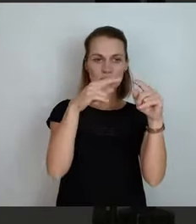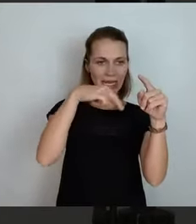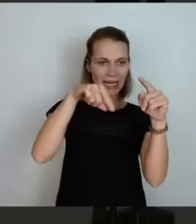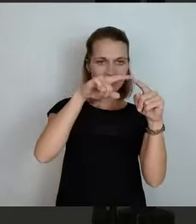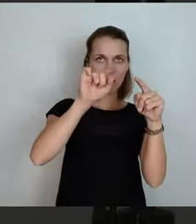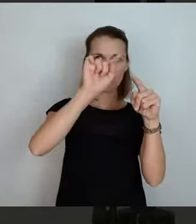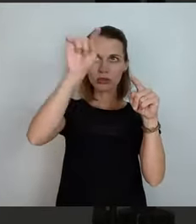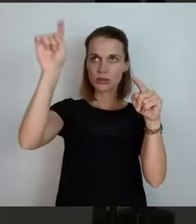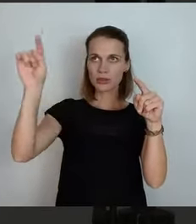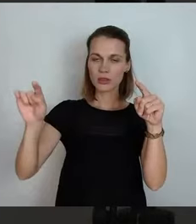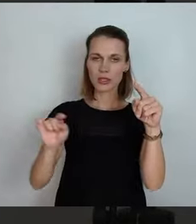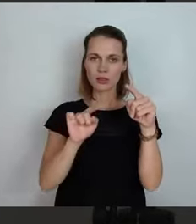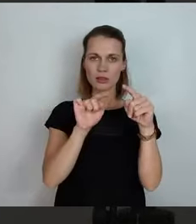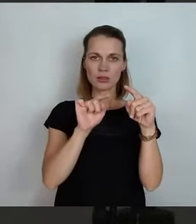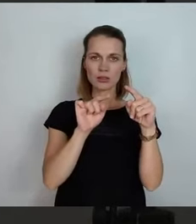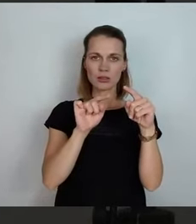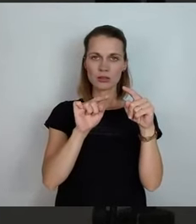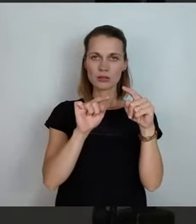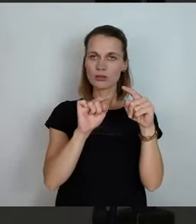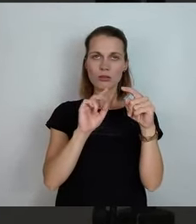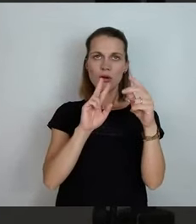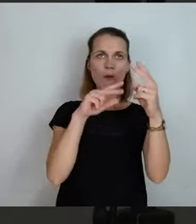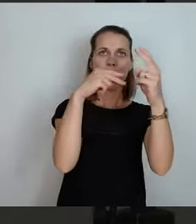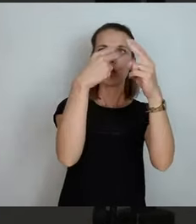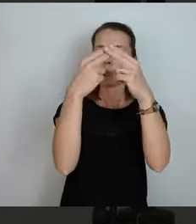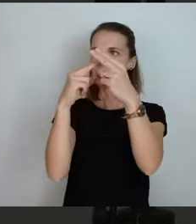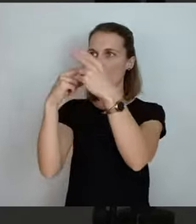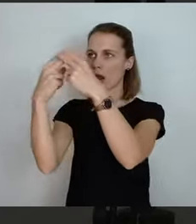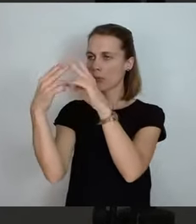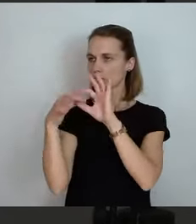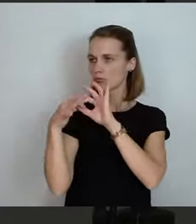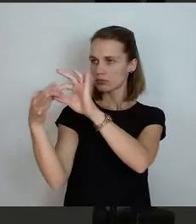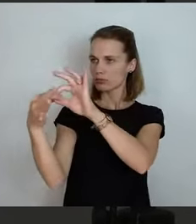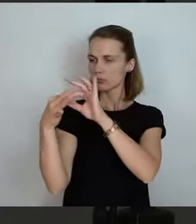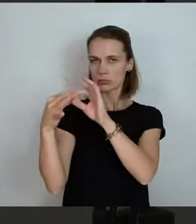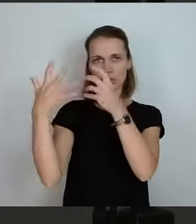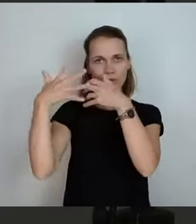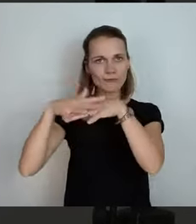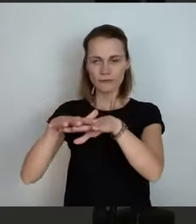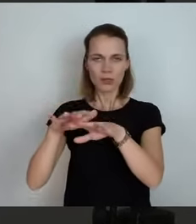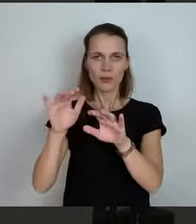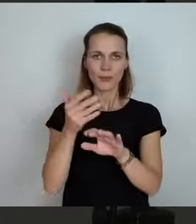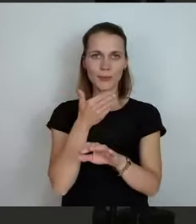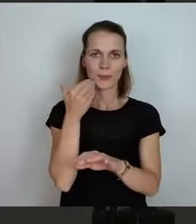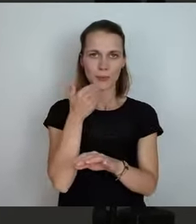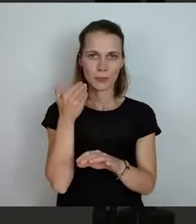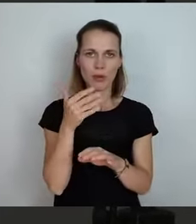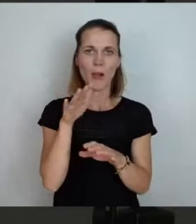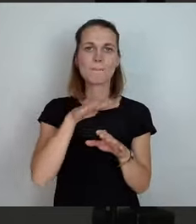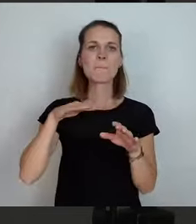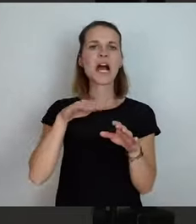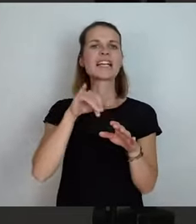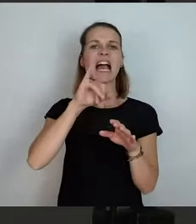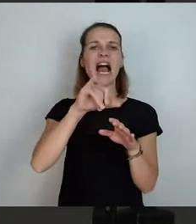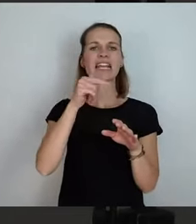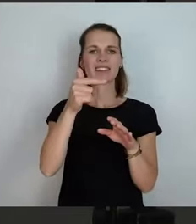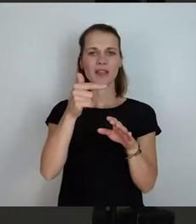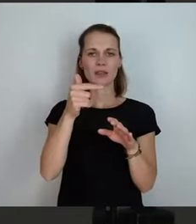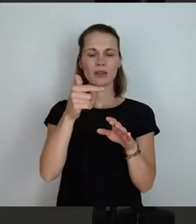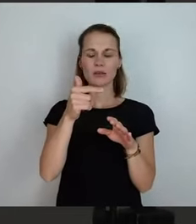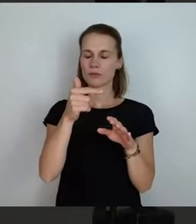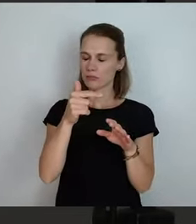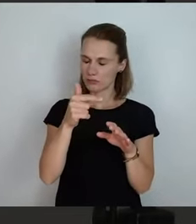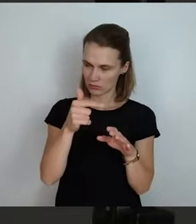sag ich mal, aufeinander abgestimmt sind. Wir haben alleine im Bereich der IT-Ausstattung einen Nachholebedarf von